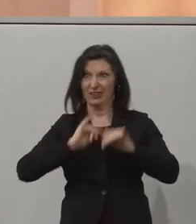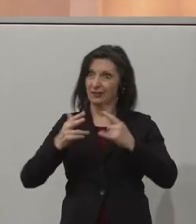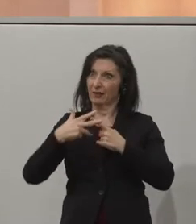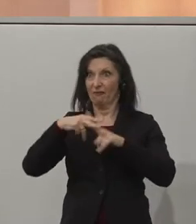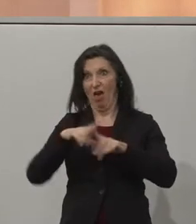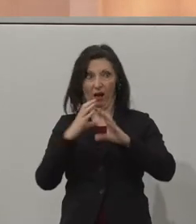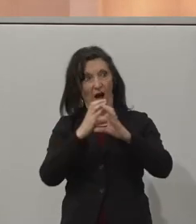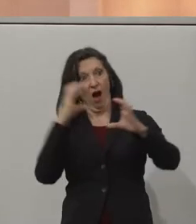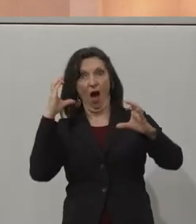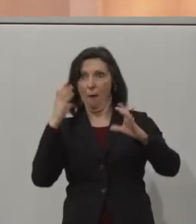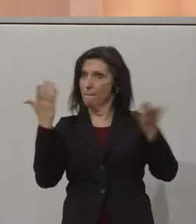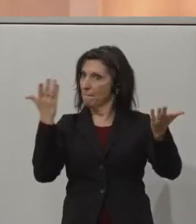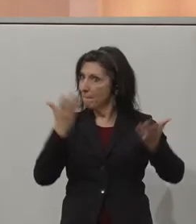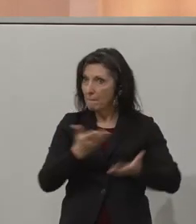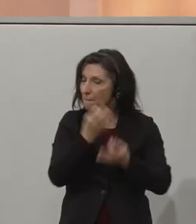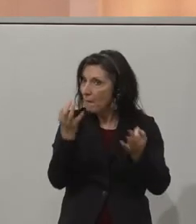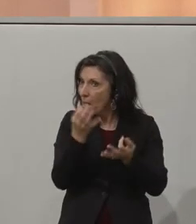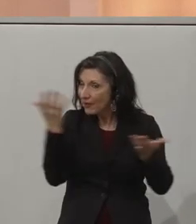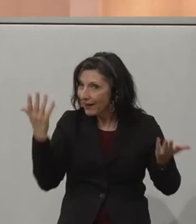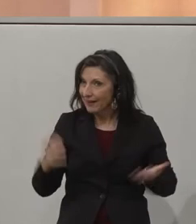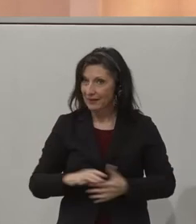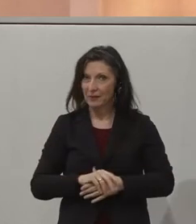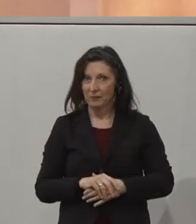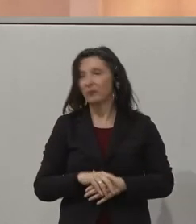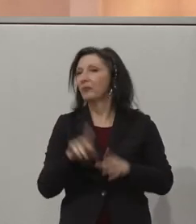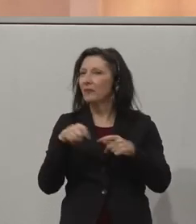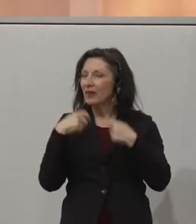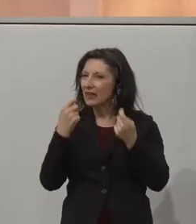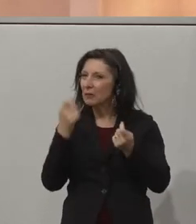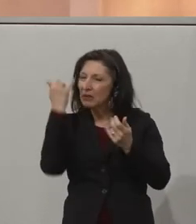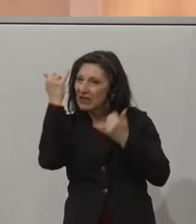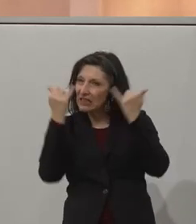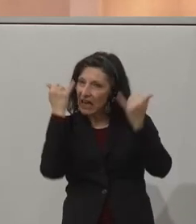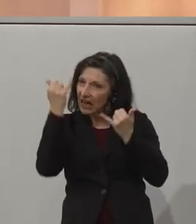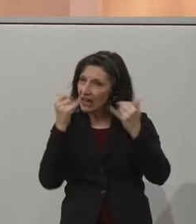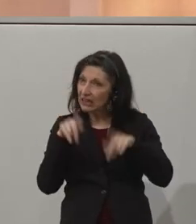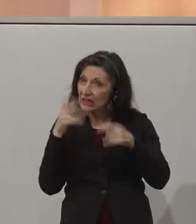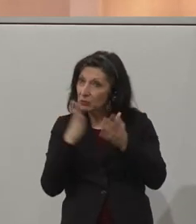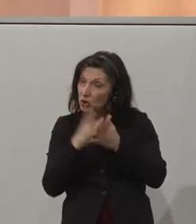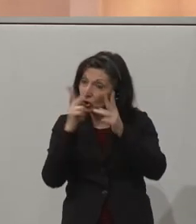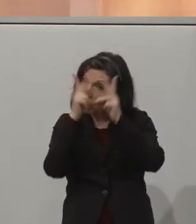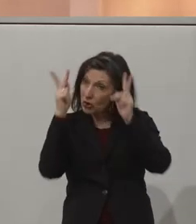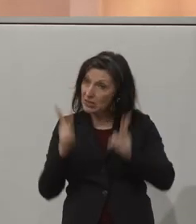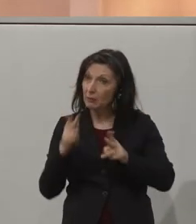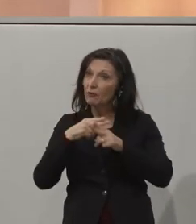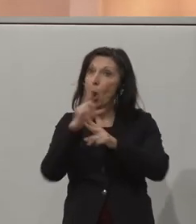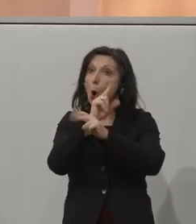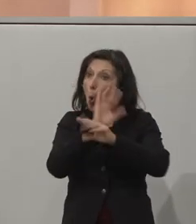umkonzipieren? Gibt es da vielleicht Ideen und Konzepte, um das auch national auszurollen?